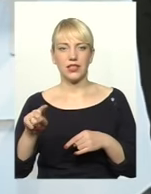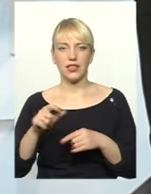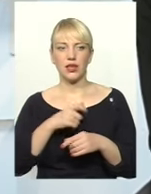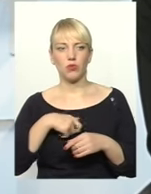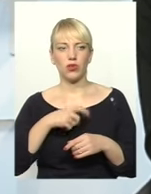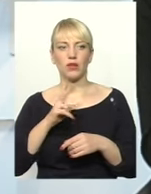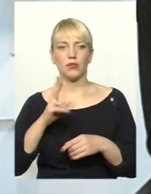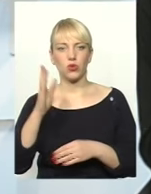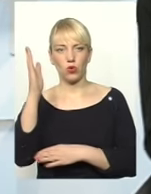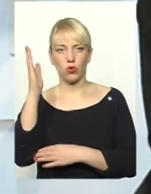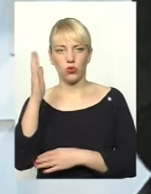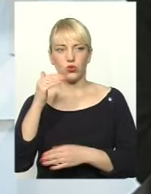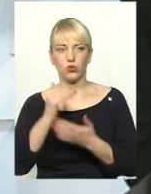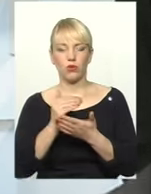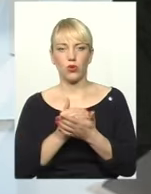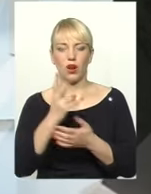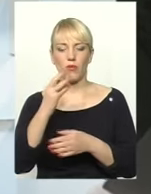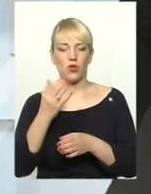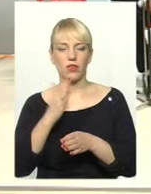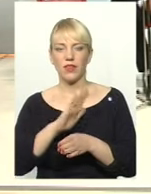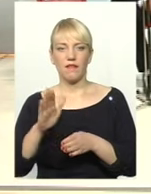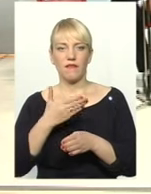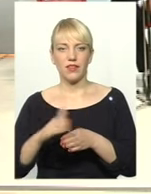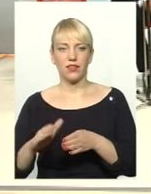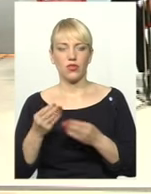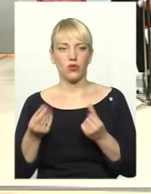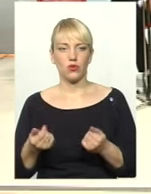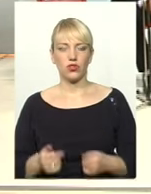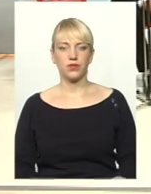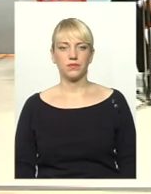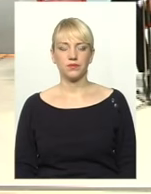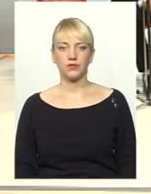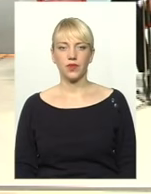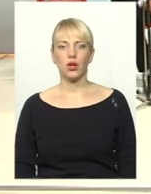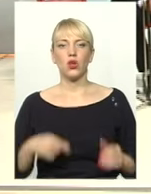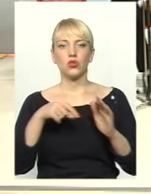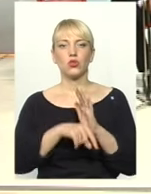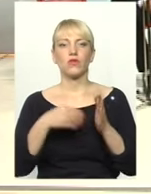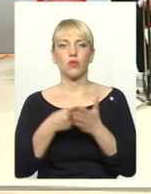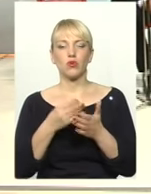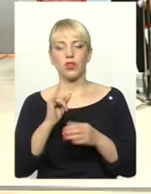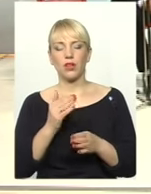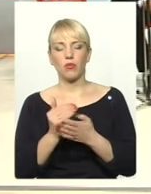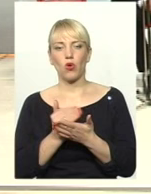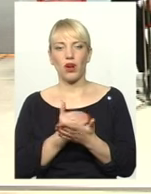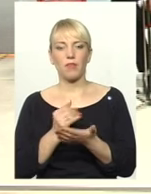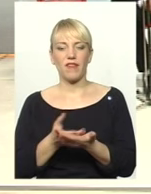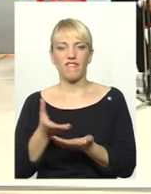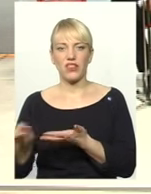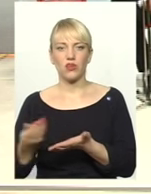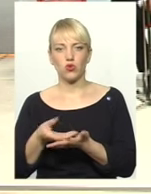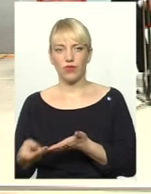які голосують програму, а потім не виділяють на неї кошти. Стосовно бюджету, програм і фінансування.